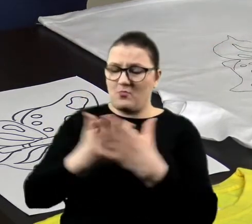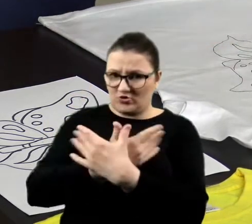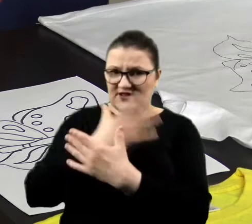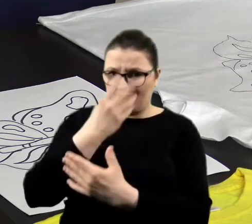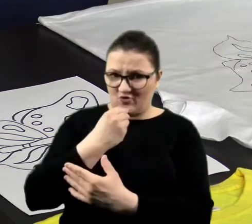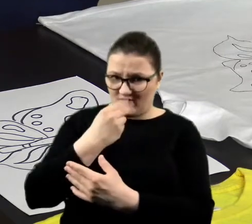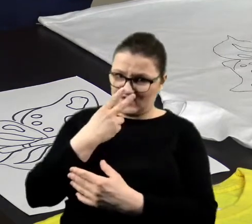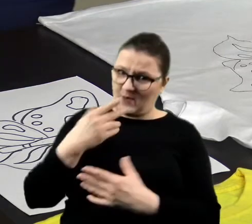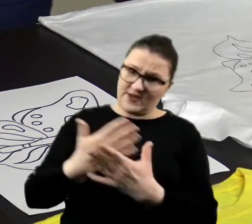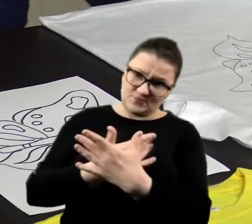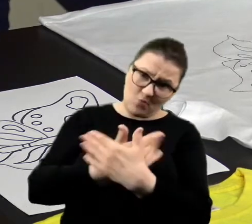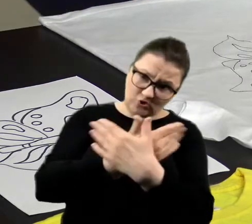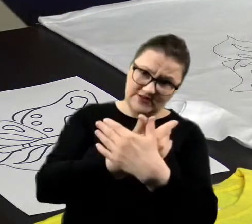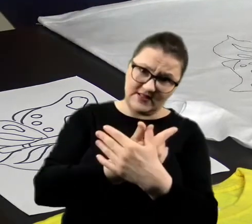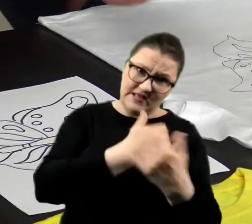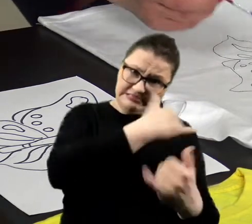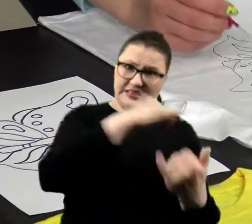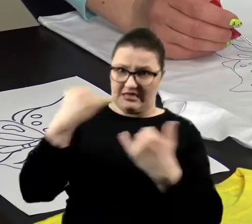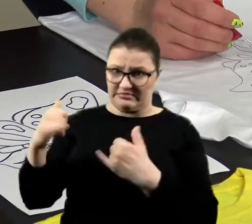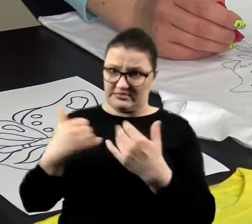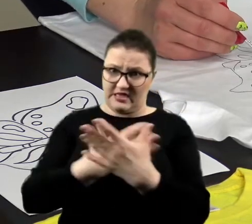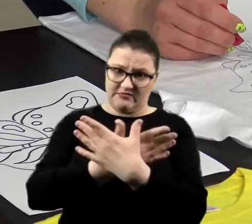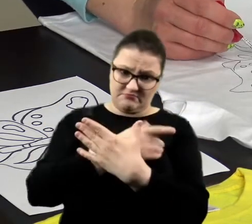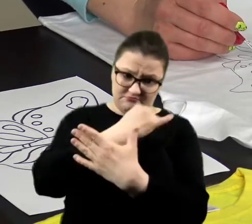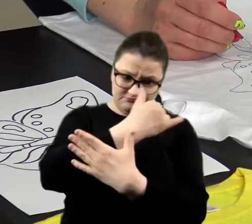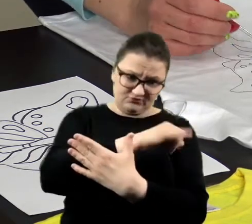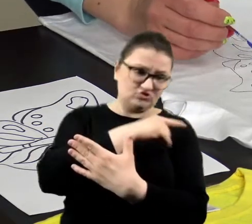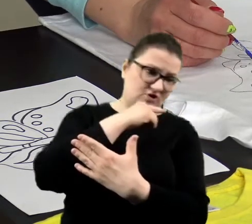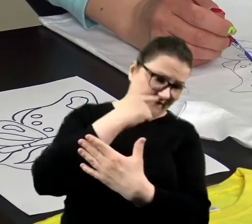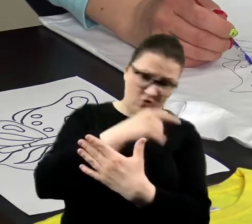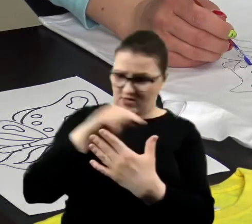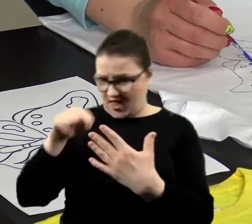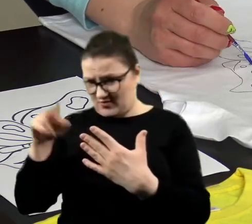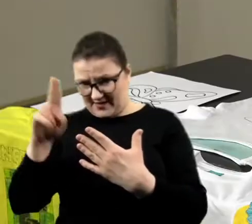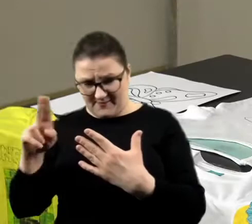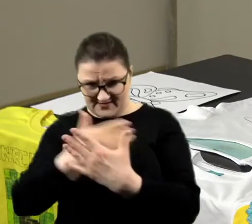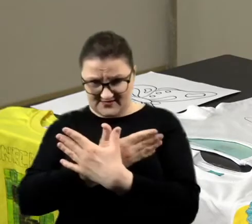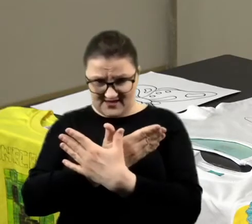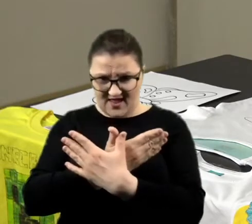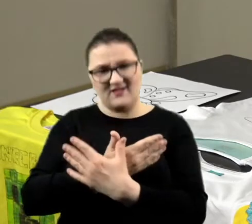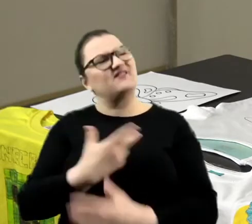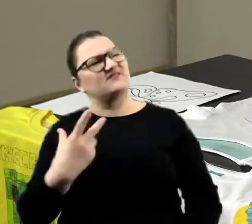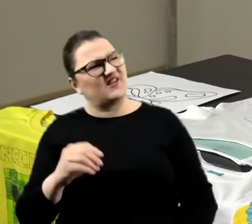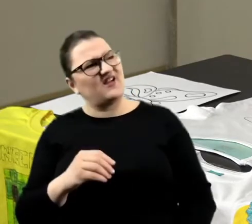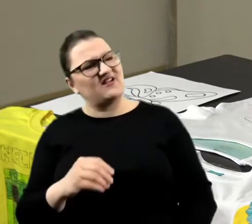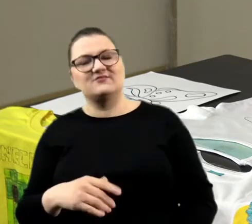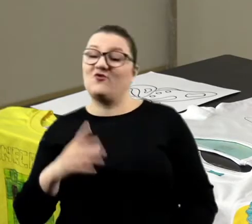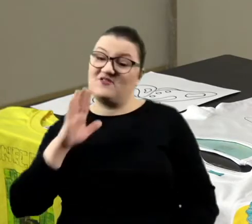jakieś, nie wiem, czerwone, a z drugiej niebieskie skrzydło? Nie. No chyba nie.